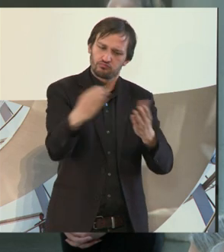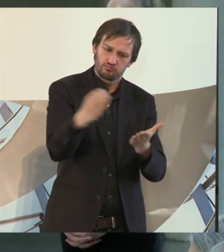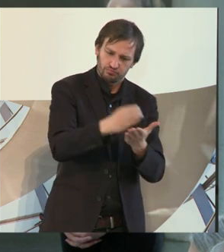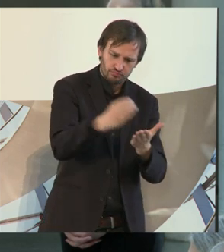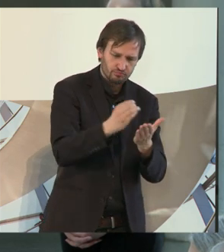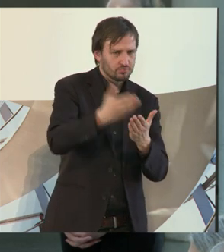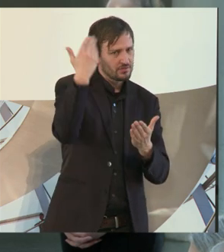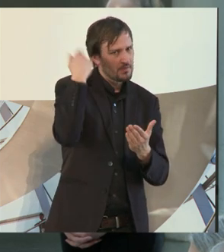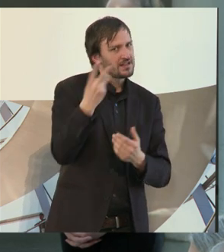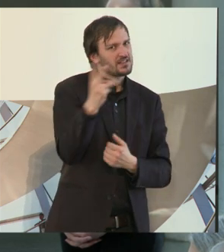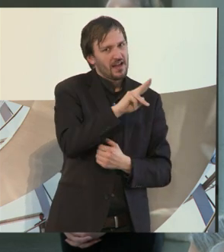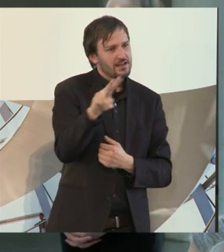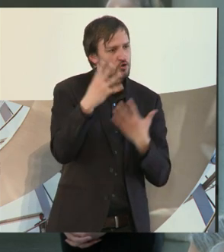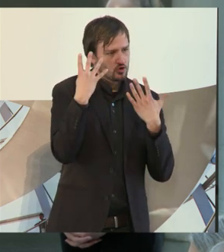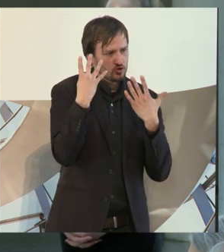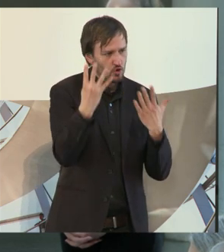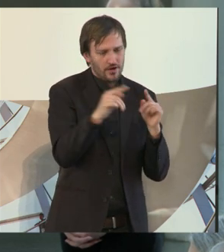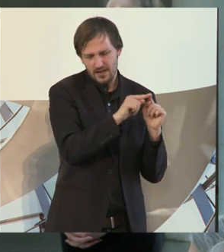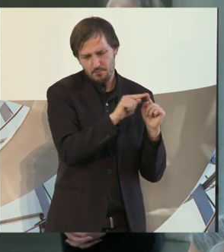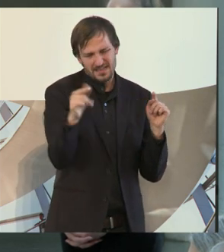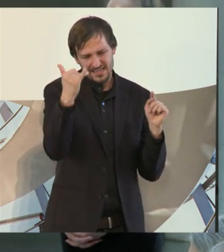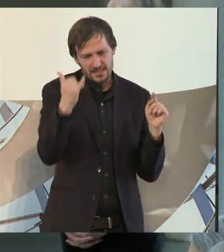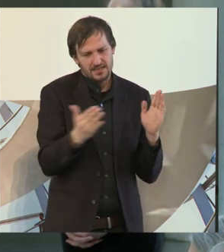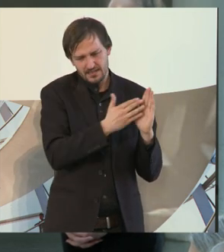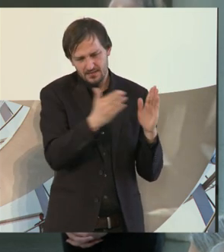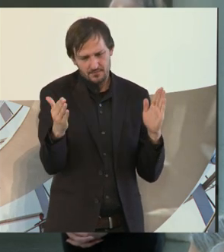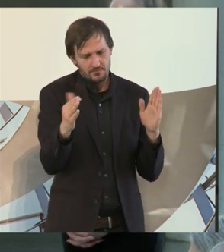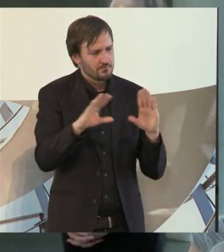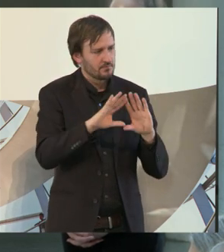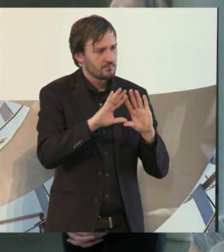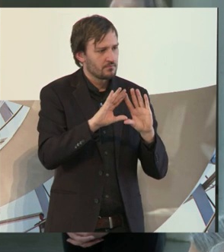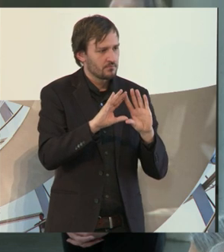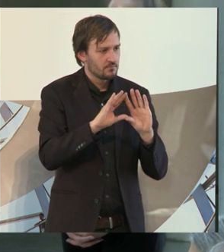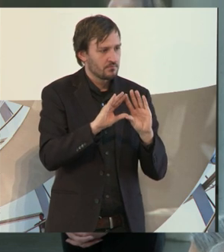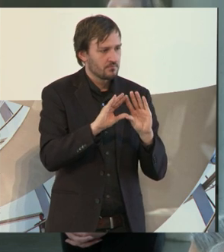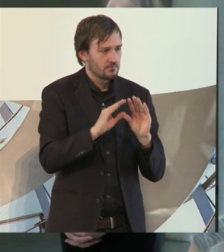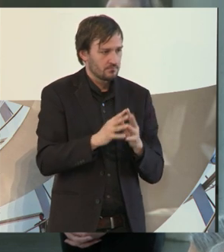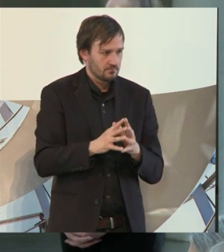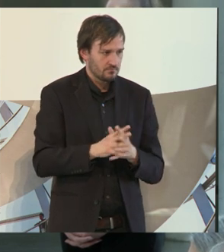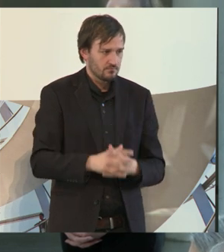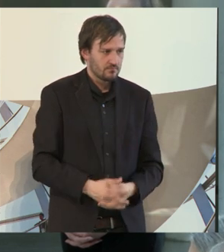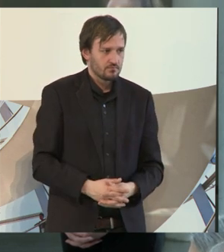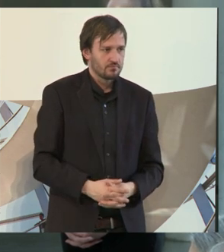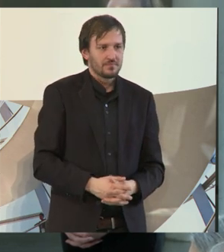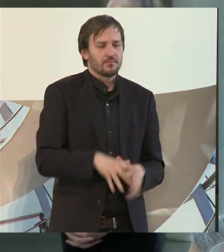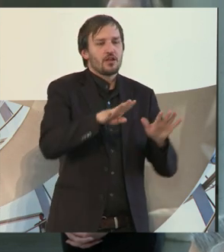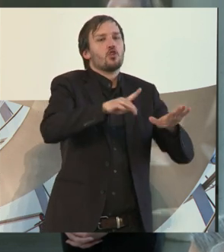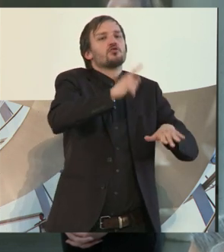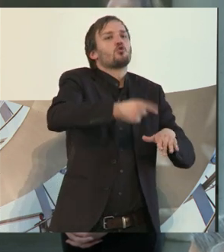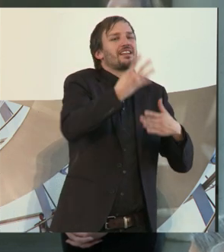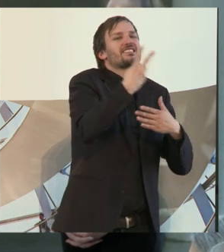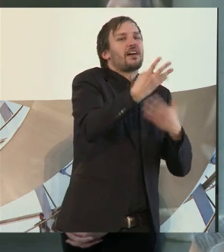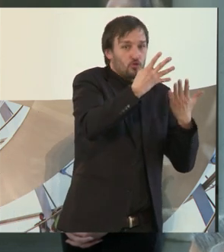2009 bis jetzt sind es eben, ach nee, 92 wurde das